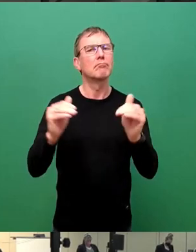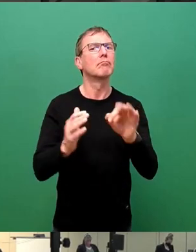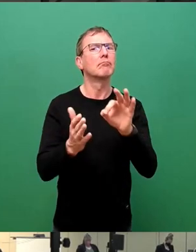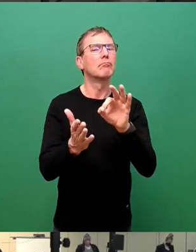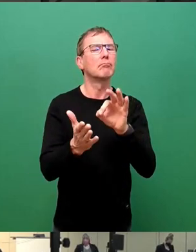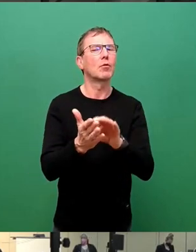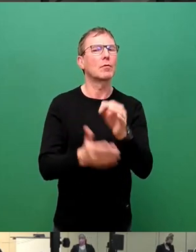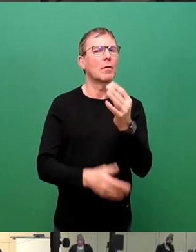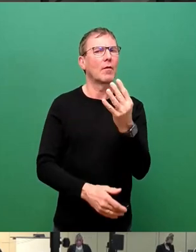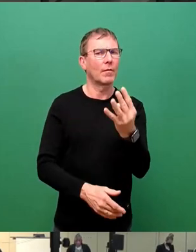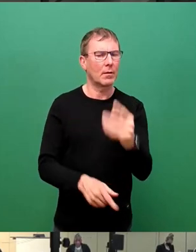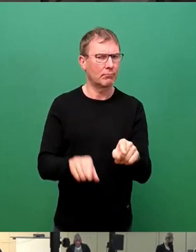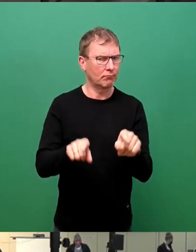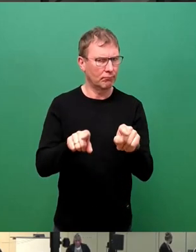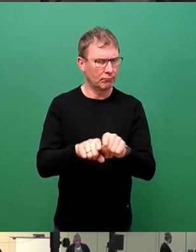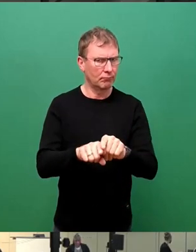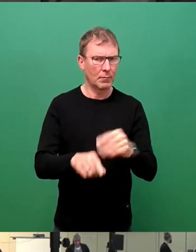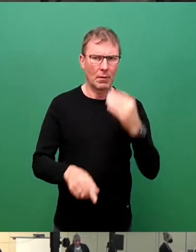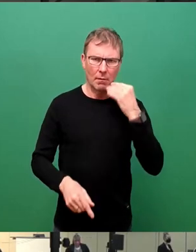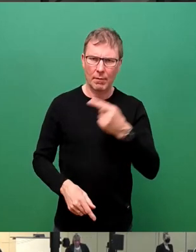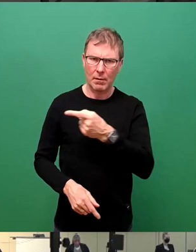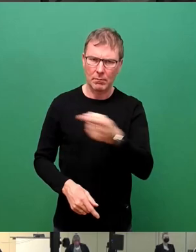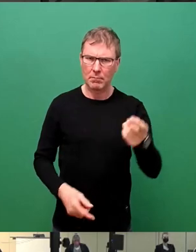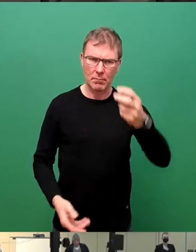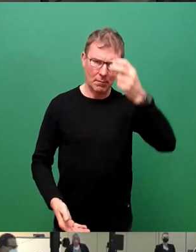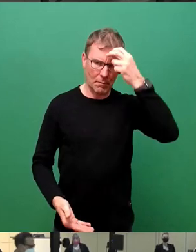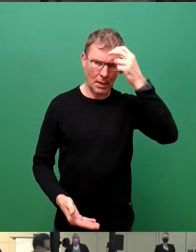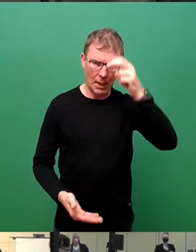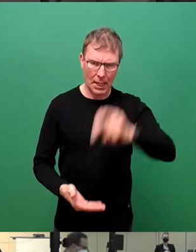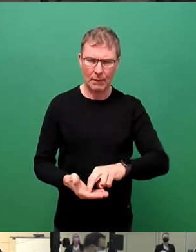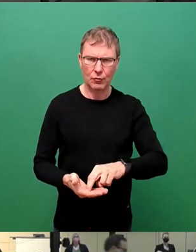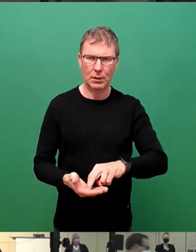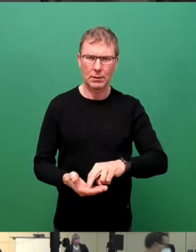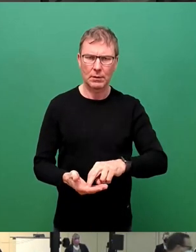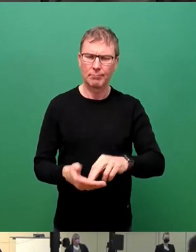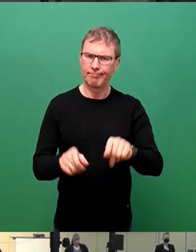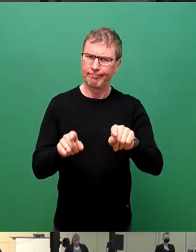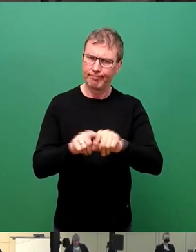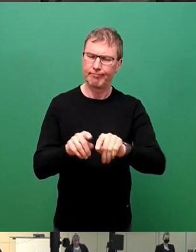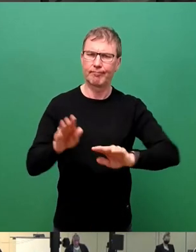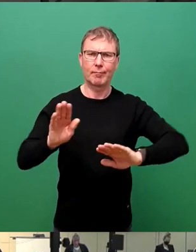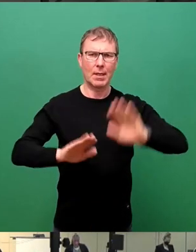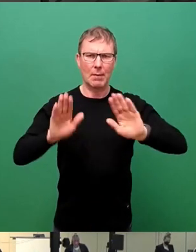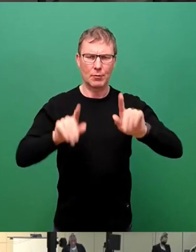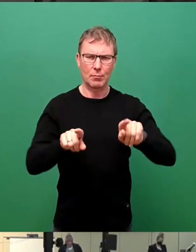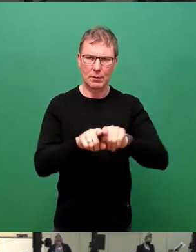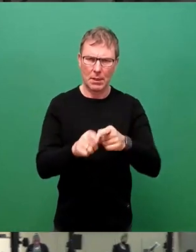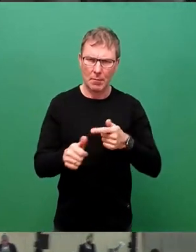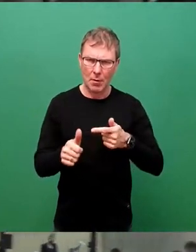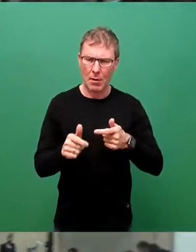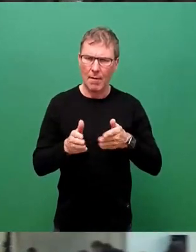4 und da haben wir auch die Abstimmung über die entsprechende Vorlage